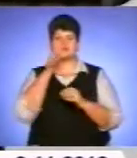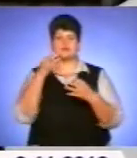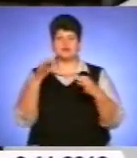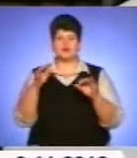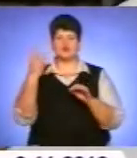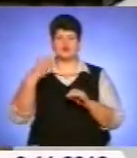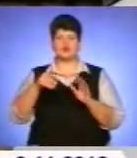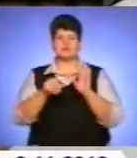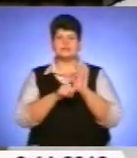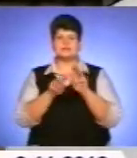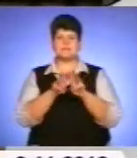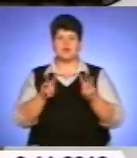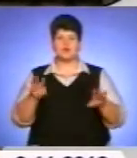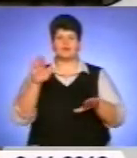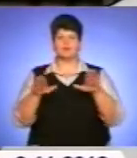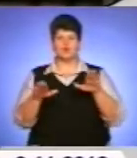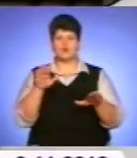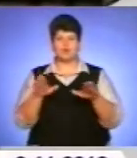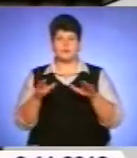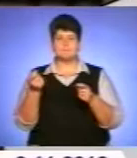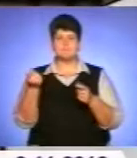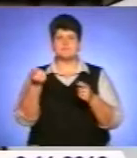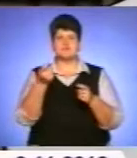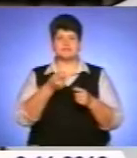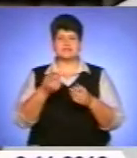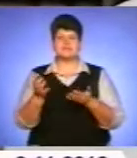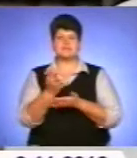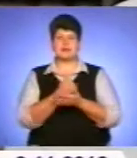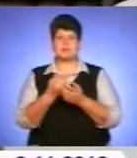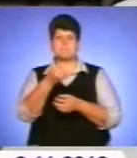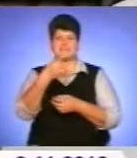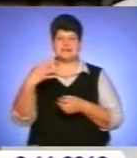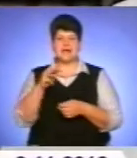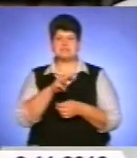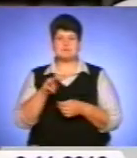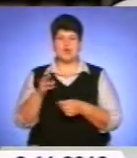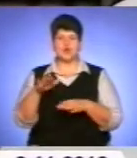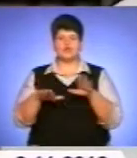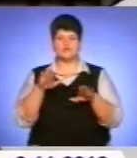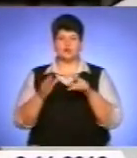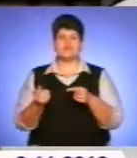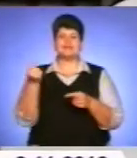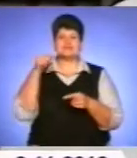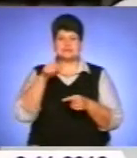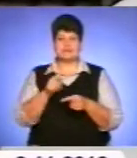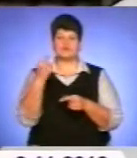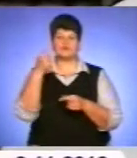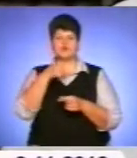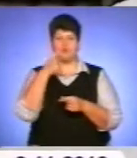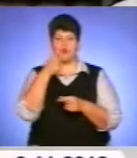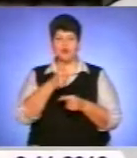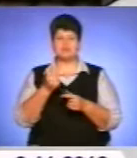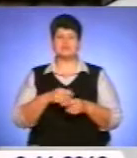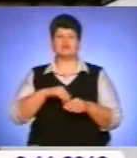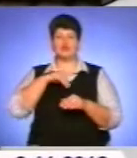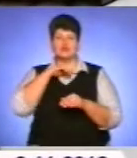мільйонів тонн. Пшениці ми зібрали 15 мільйонів тонн. З них в цьому році достатньо високий